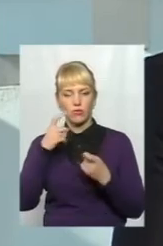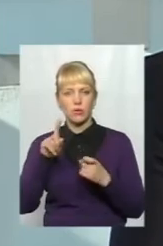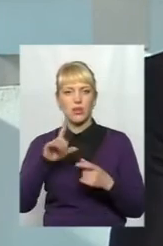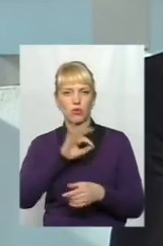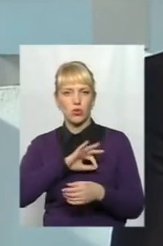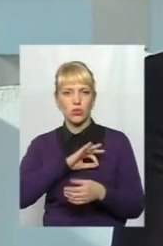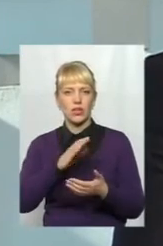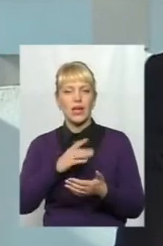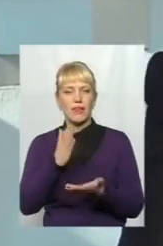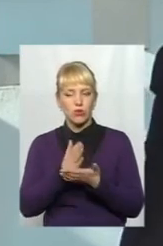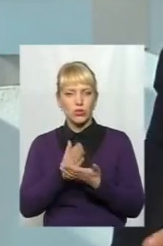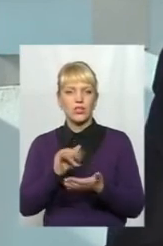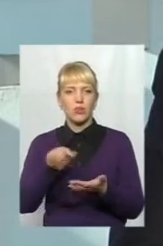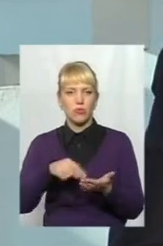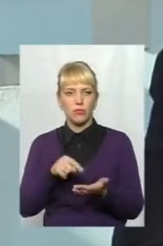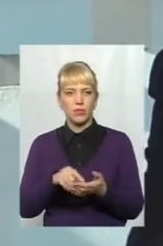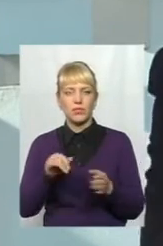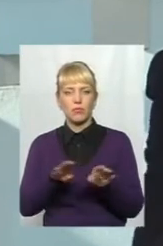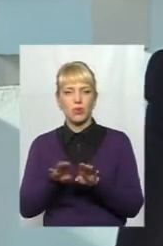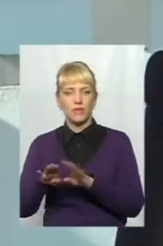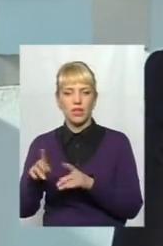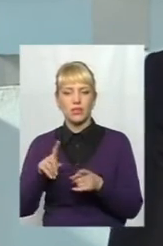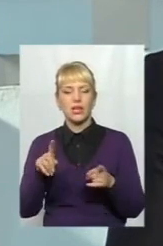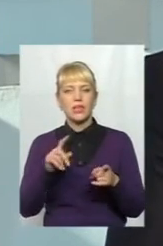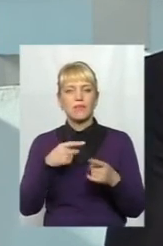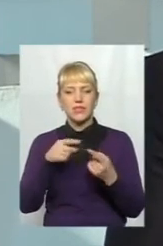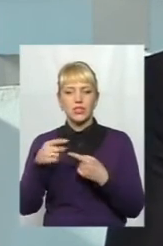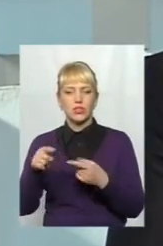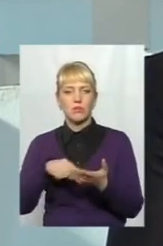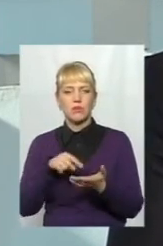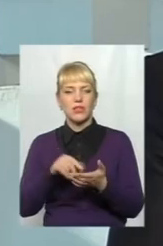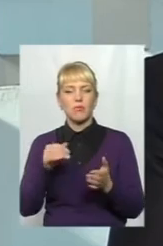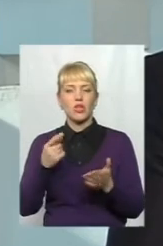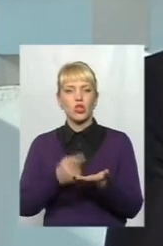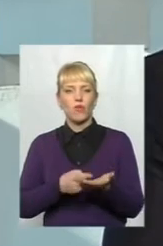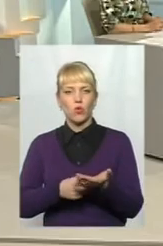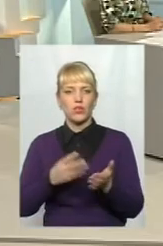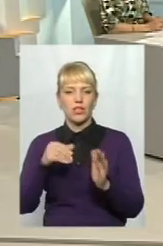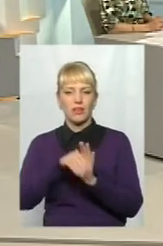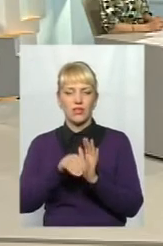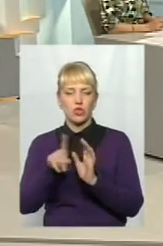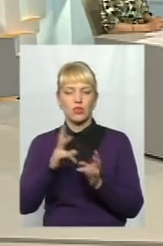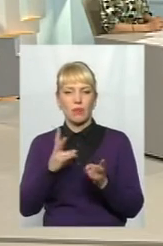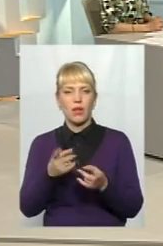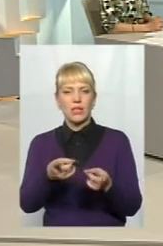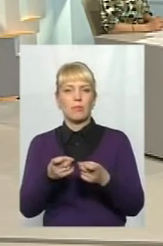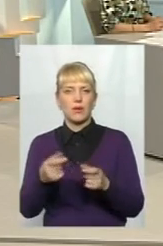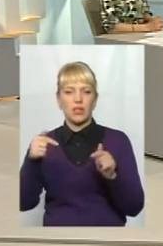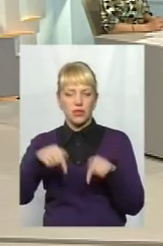місто, відзначити наші переваги конкурентні в порівнянні з іншими містами, і, власне, доводити інвестору, що він повинен прийти саме в Хмельницький, а не